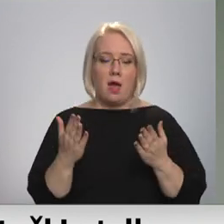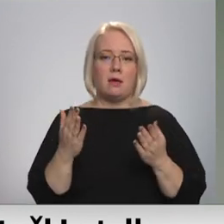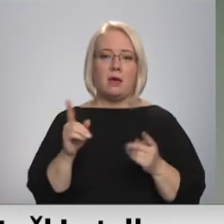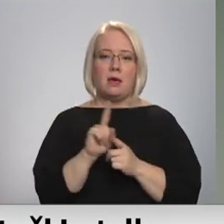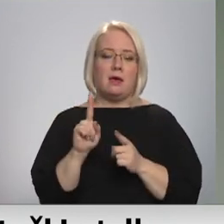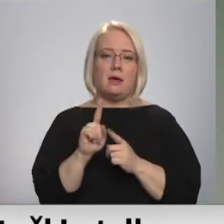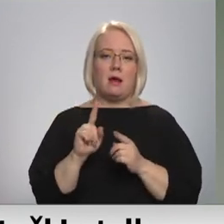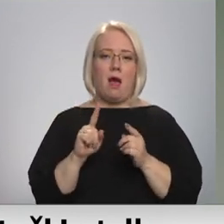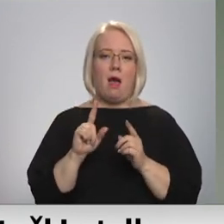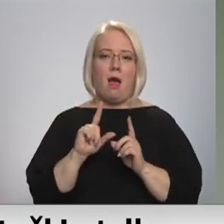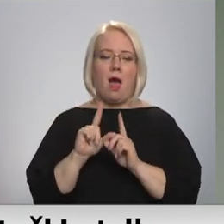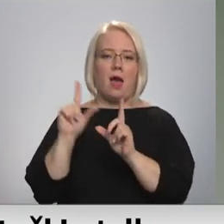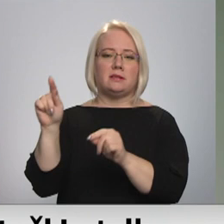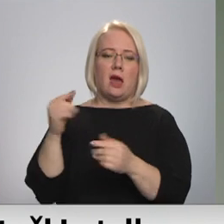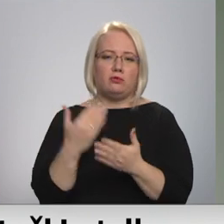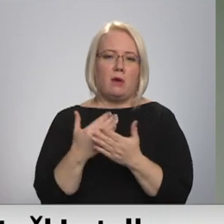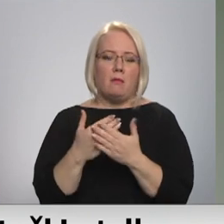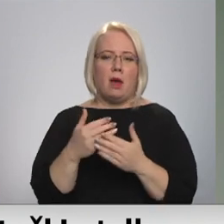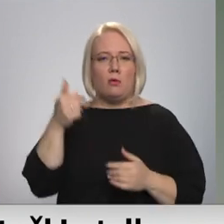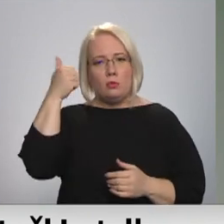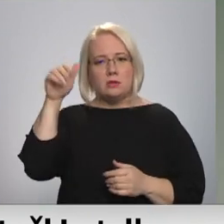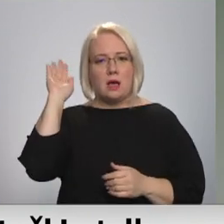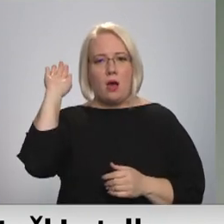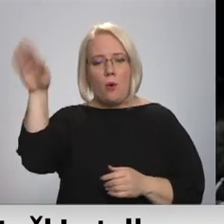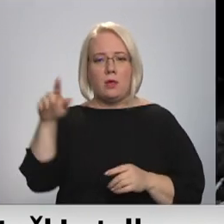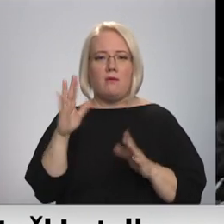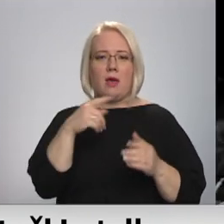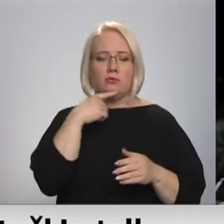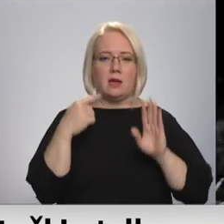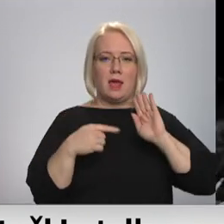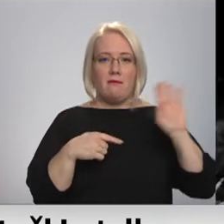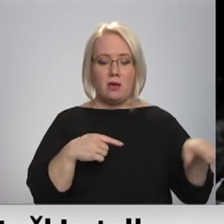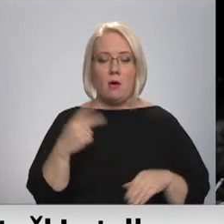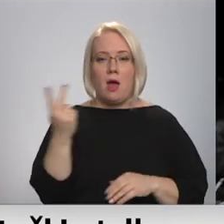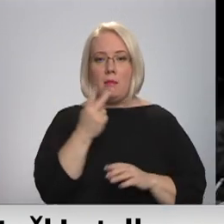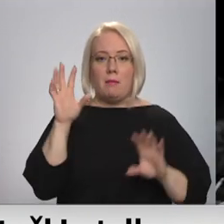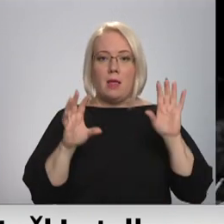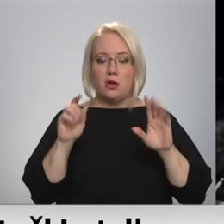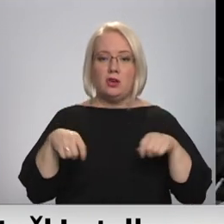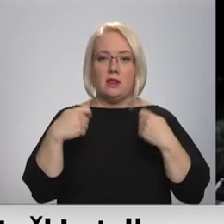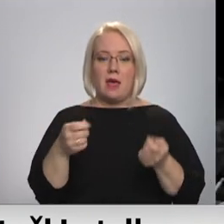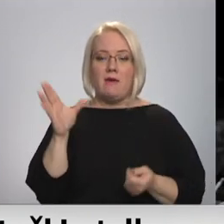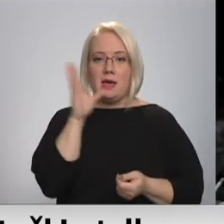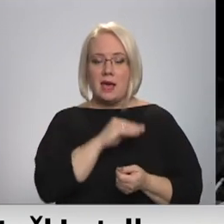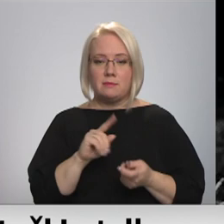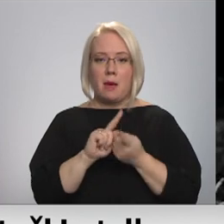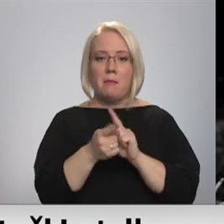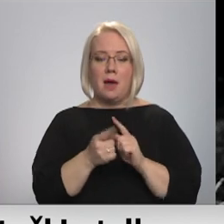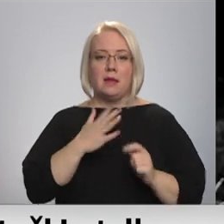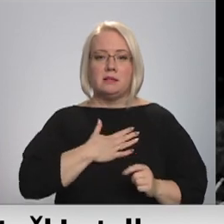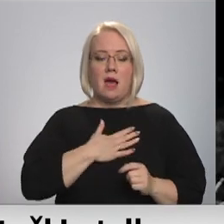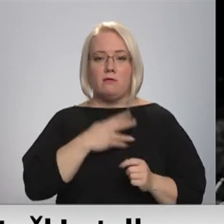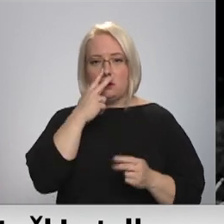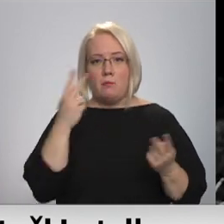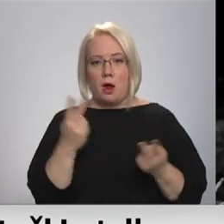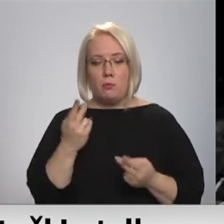aizdavušies vai uz Igauniju vai uz Krieviju. Abiem lāčiem deva iespēja mainīt savus paradumus un mācīties